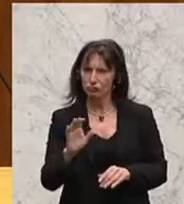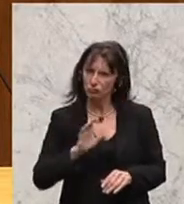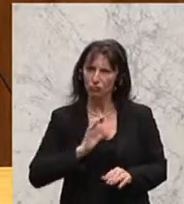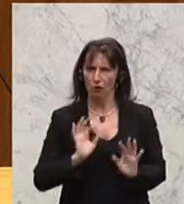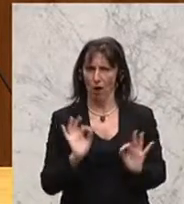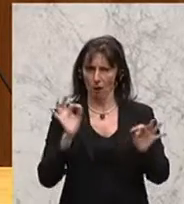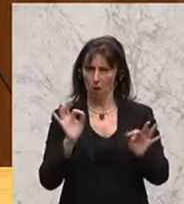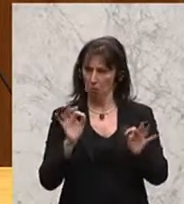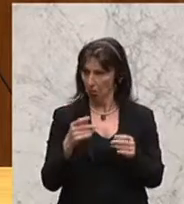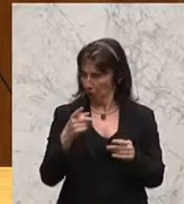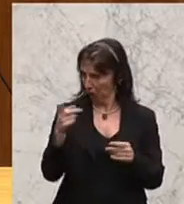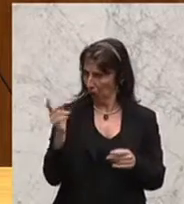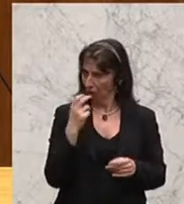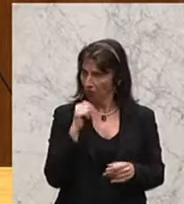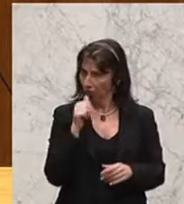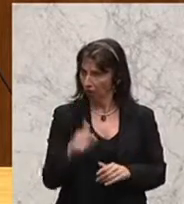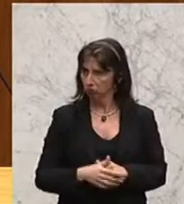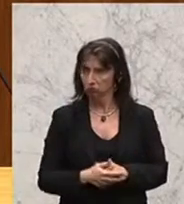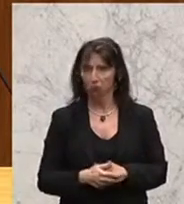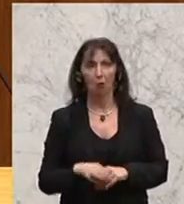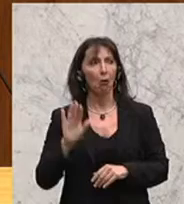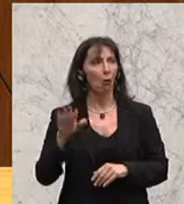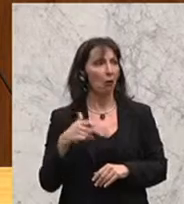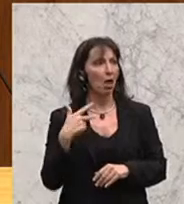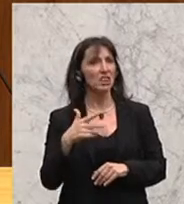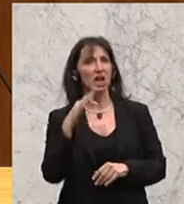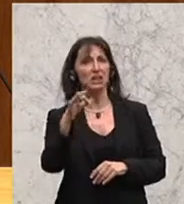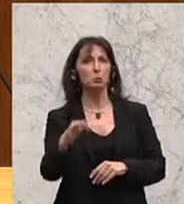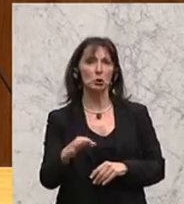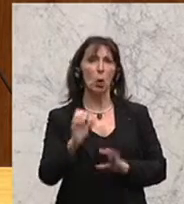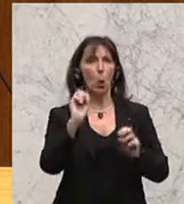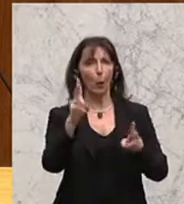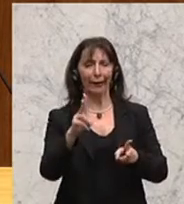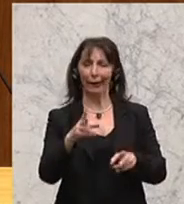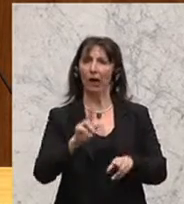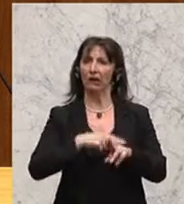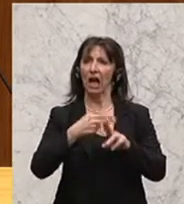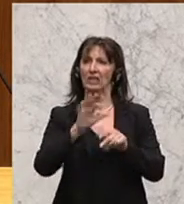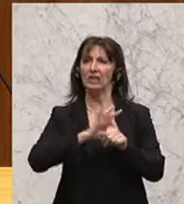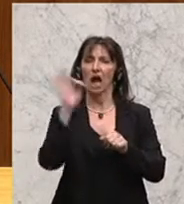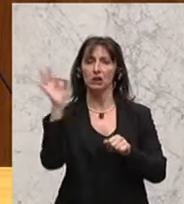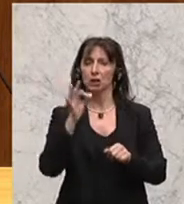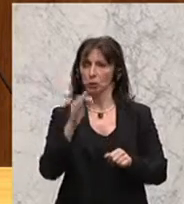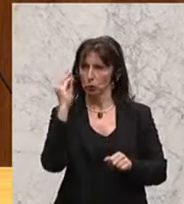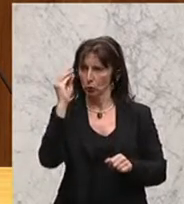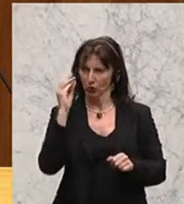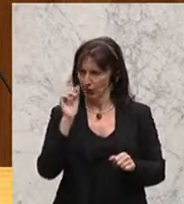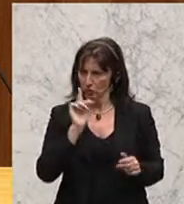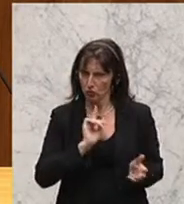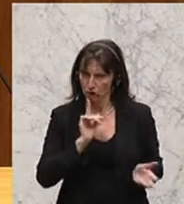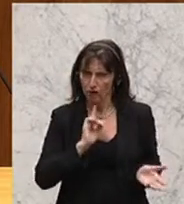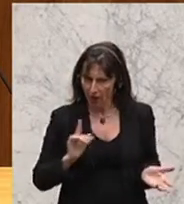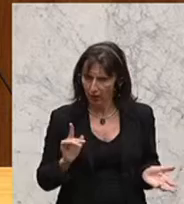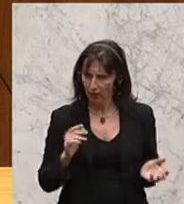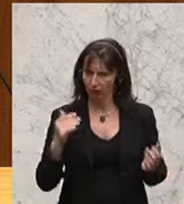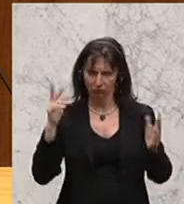aber anscheinend nicht. Und Sie sprechen immer, ja, irgendwann wird es hier einmal für 30 Prozent eine Ganztagesschule geben. Aber das ist zu wenig. Stellen Sie sich einmal auf die